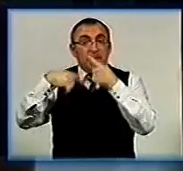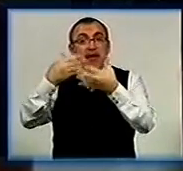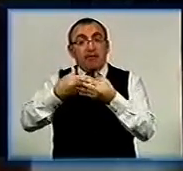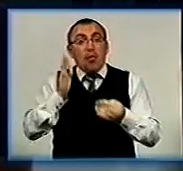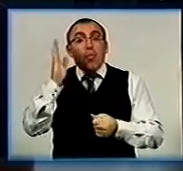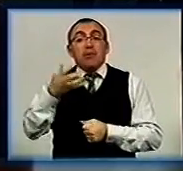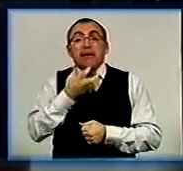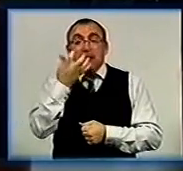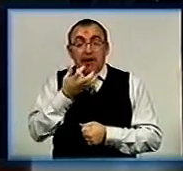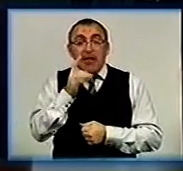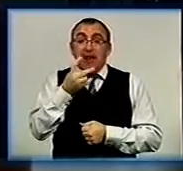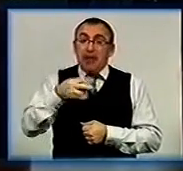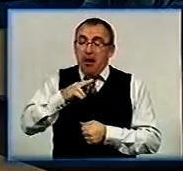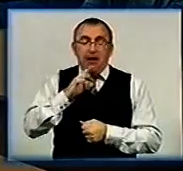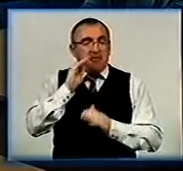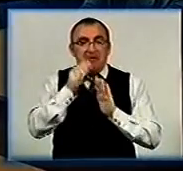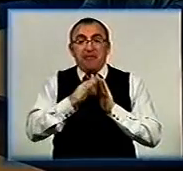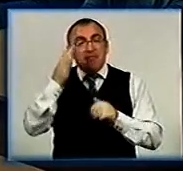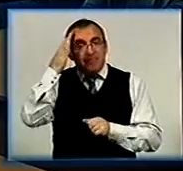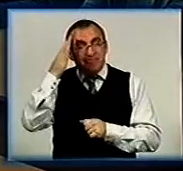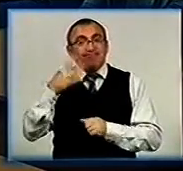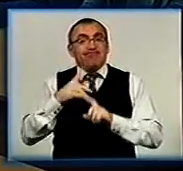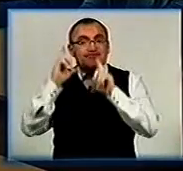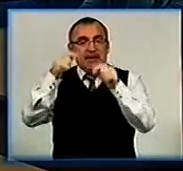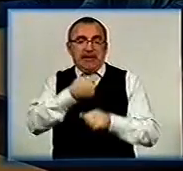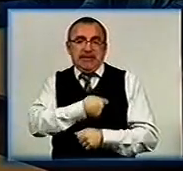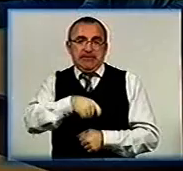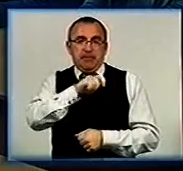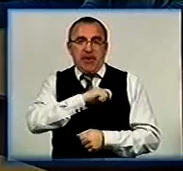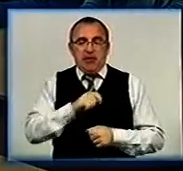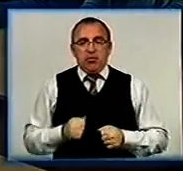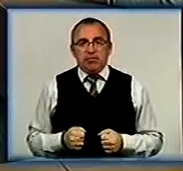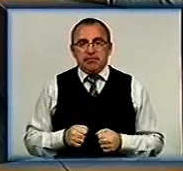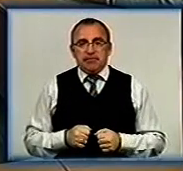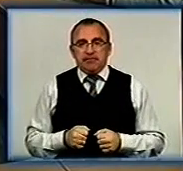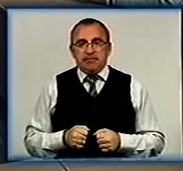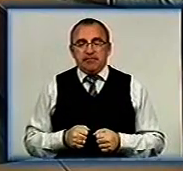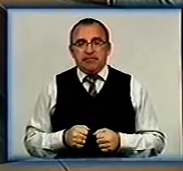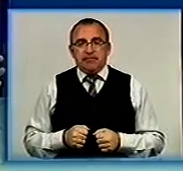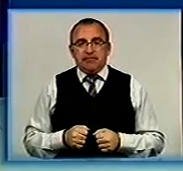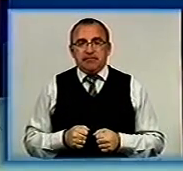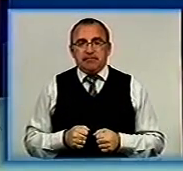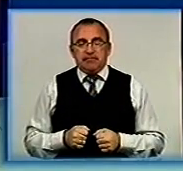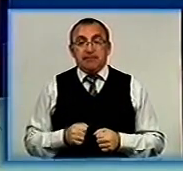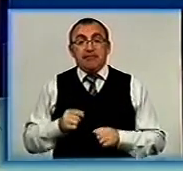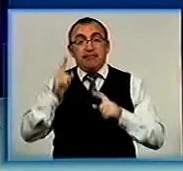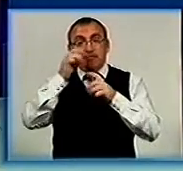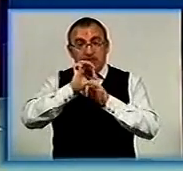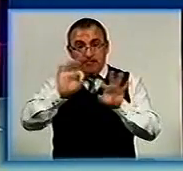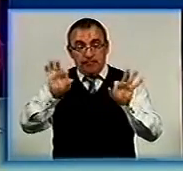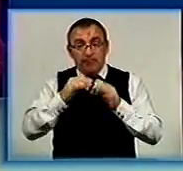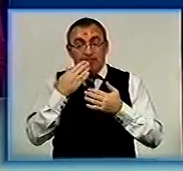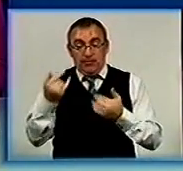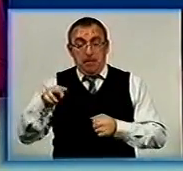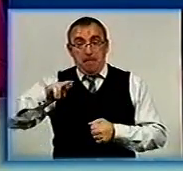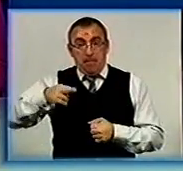потеплішає. Проте Наталія не приховує, мріє відвідати Іспанію. Олександра Ільченко, Роман Сташенко, День за днем. І повідомлення наостанок.